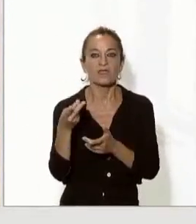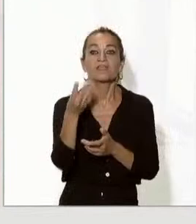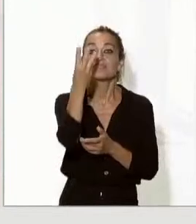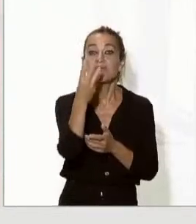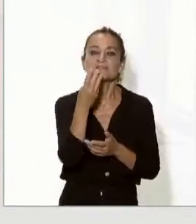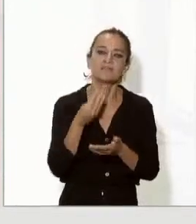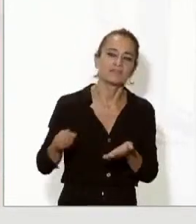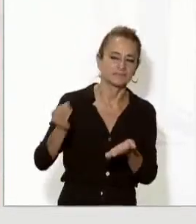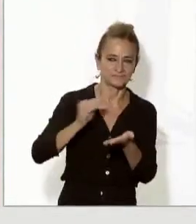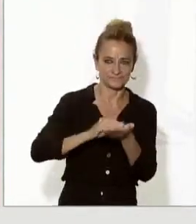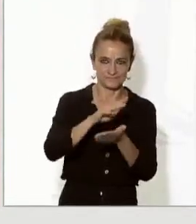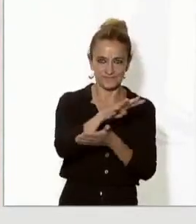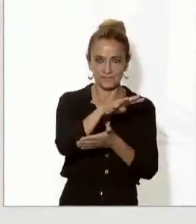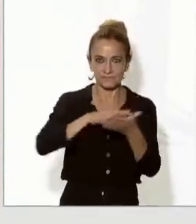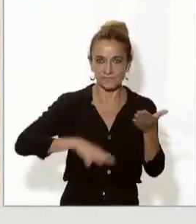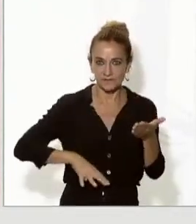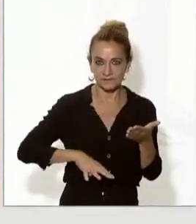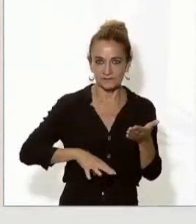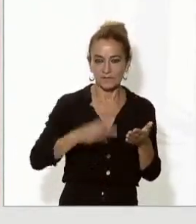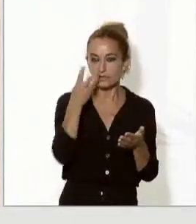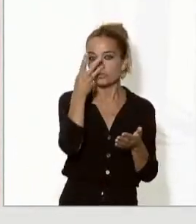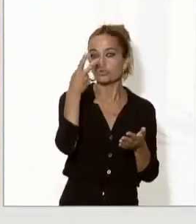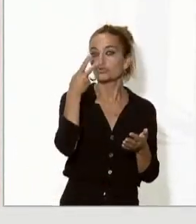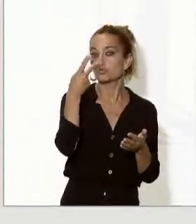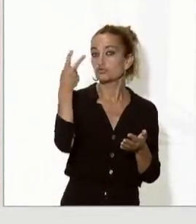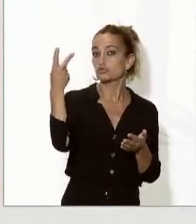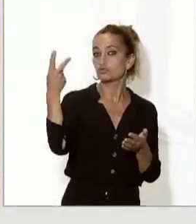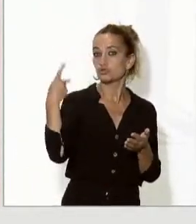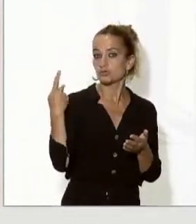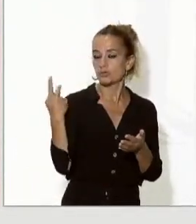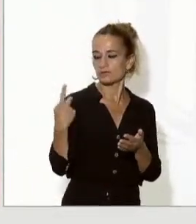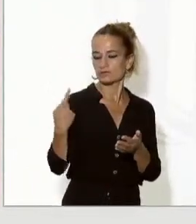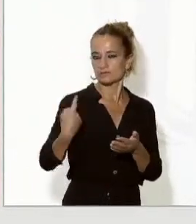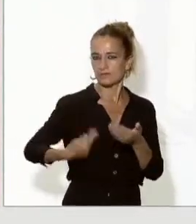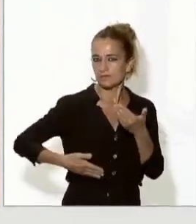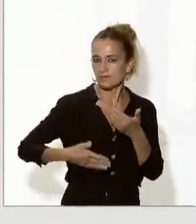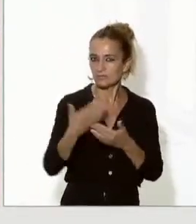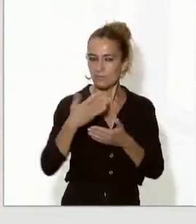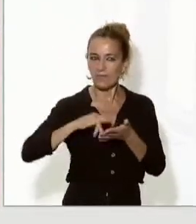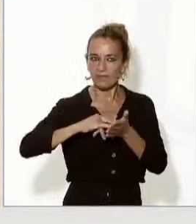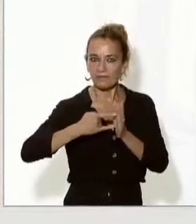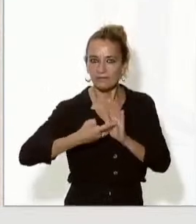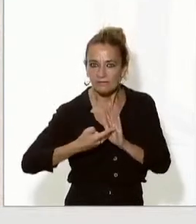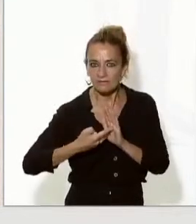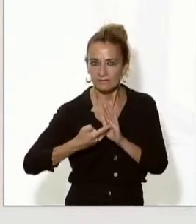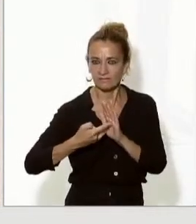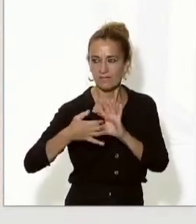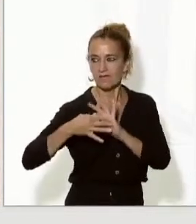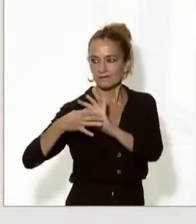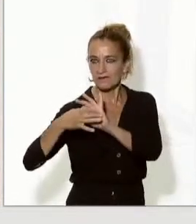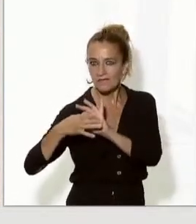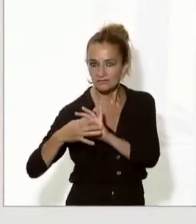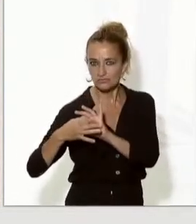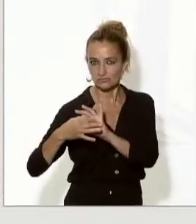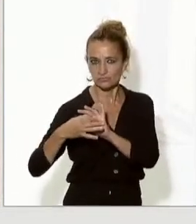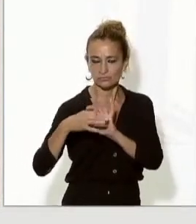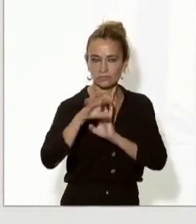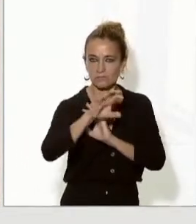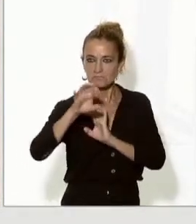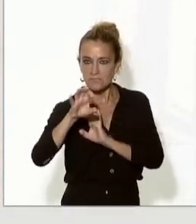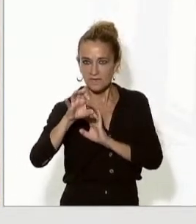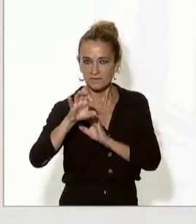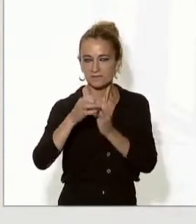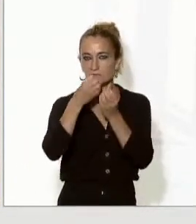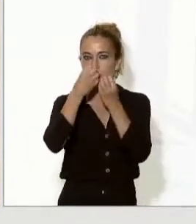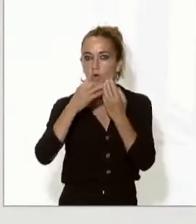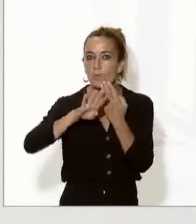de ruta que vam traçar conjuntament fa dos anys i que estem implementant a fi i efecte de desenvolupar aquestes relacions de